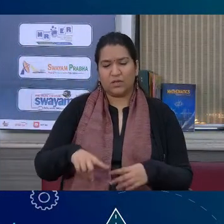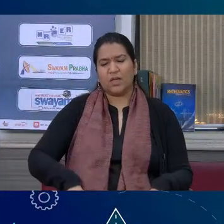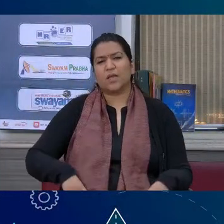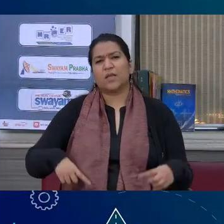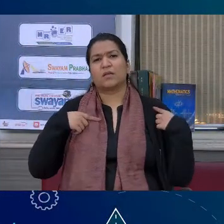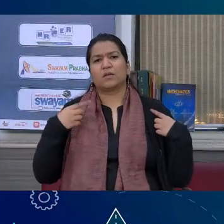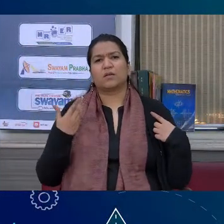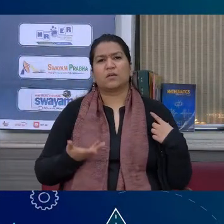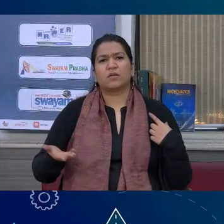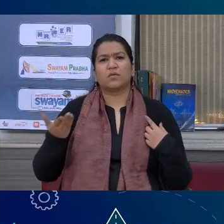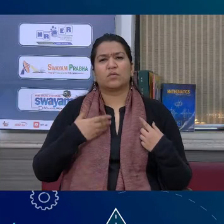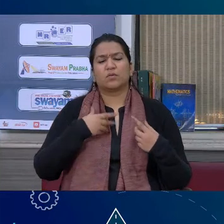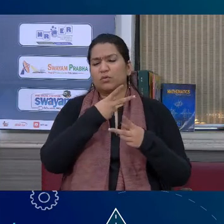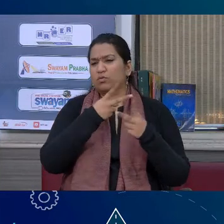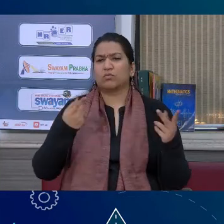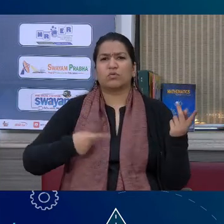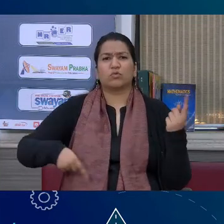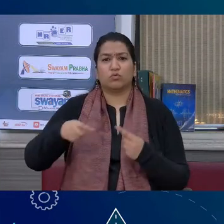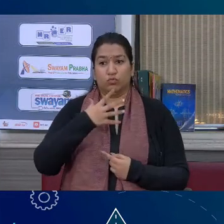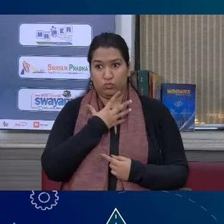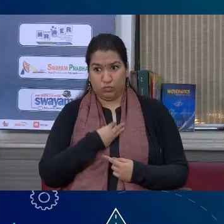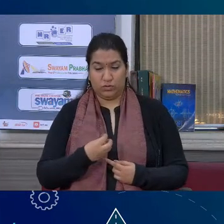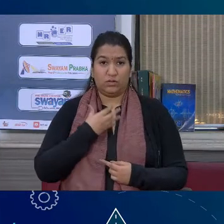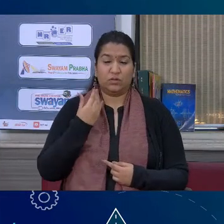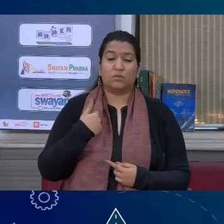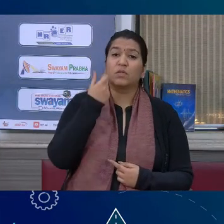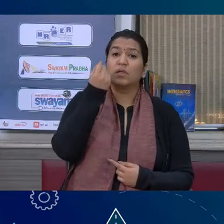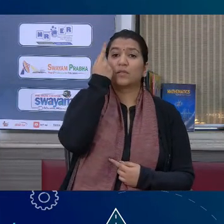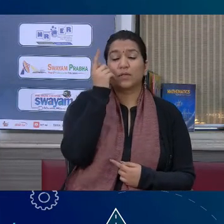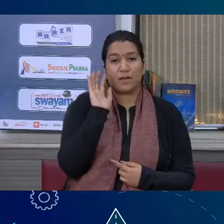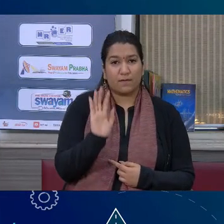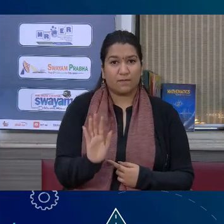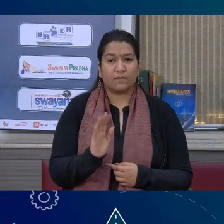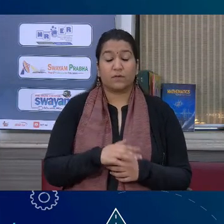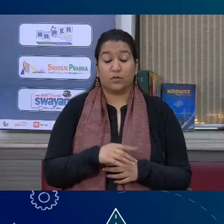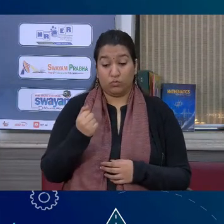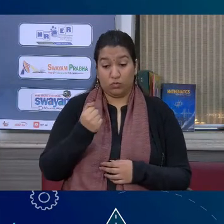में मैं दूसरों के सुख दुख को समझता हूं जो दूसरों के सुख दुख हैं